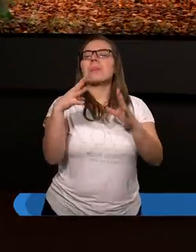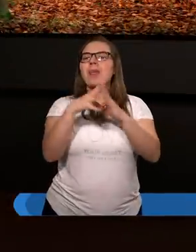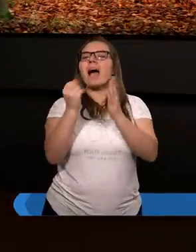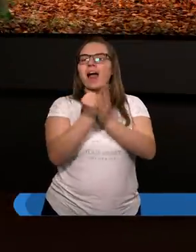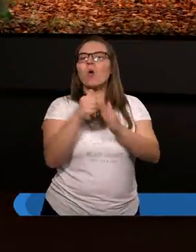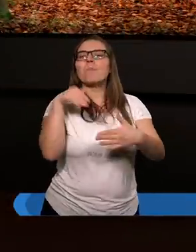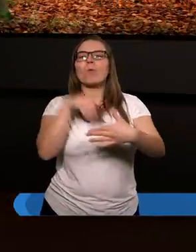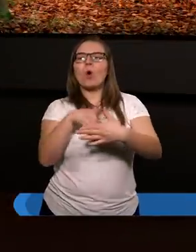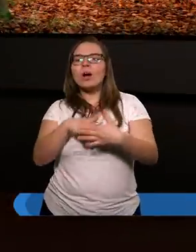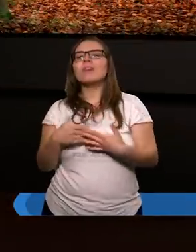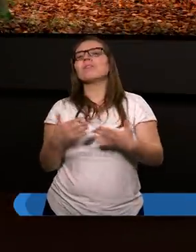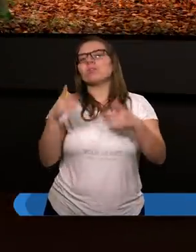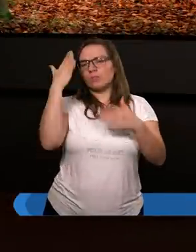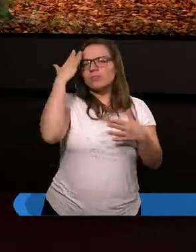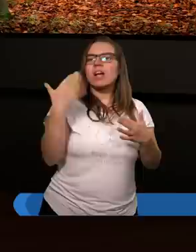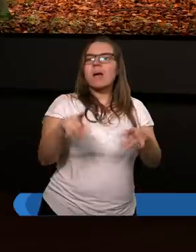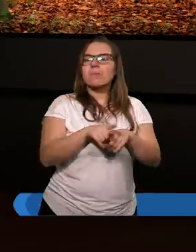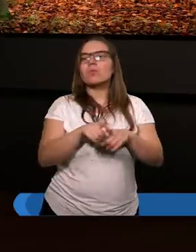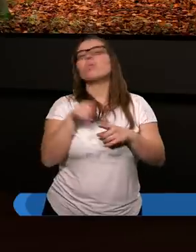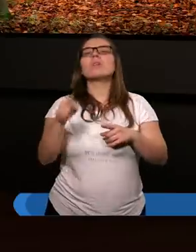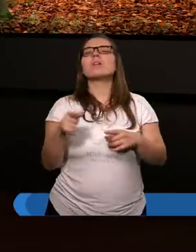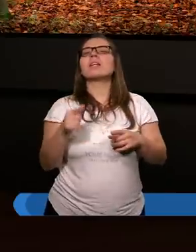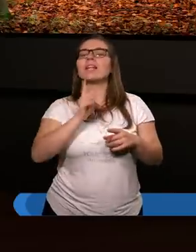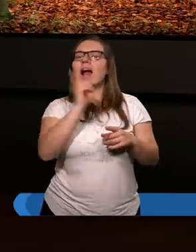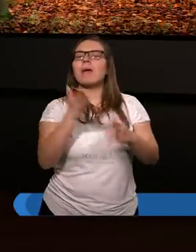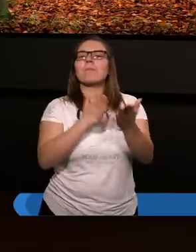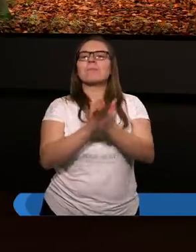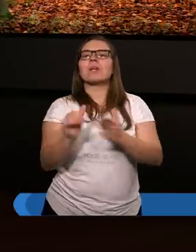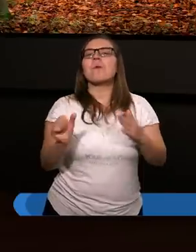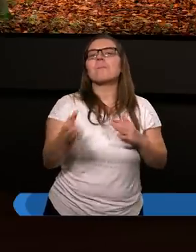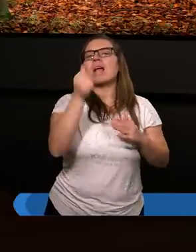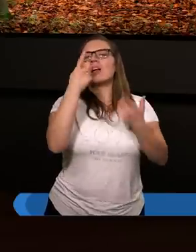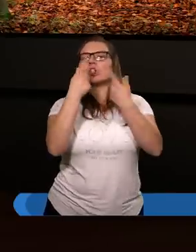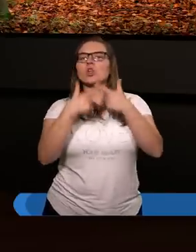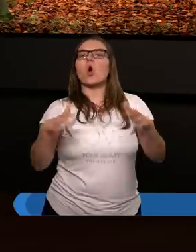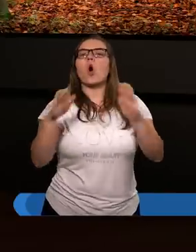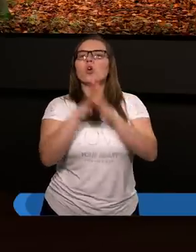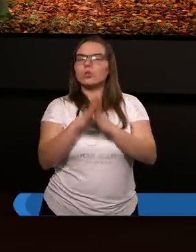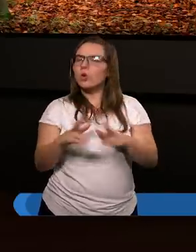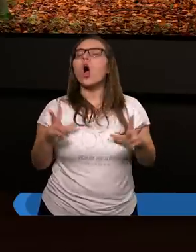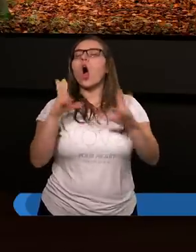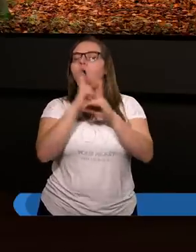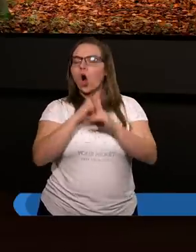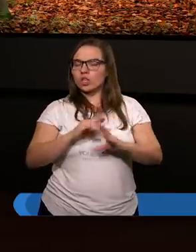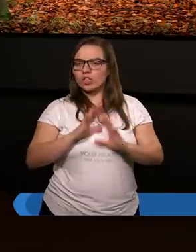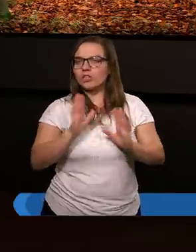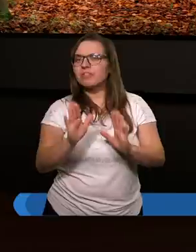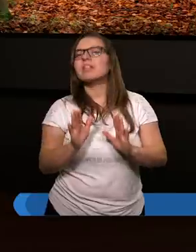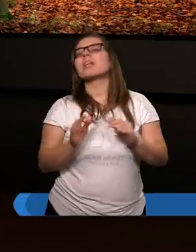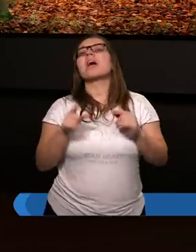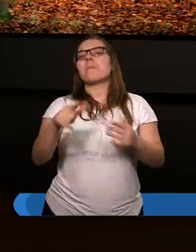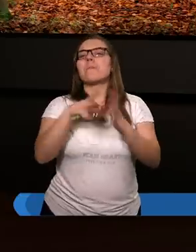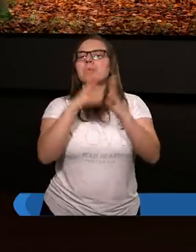moralnego były również zalecane przez pierwszy Kościół. Oczywiście te